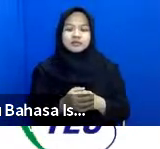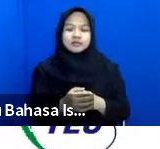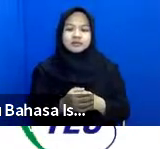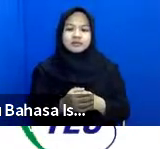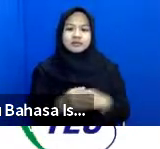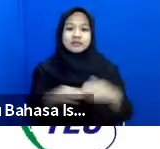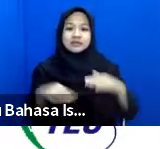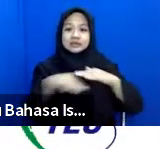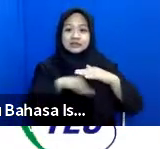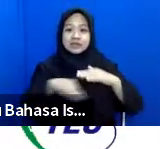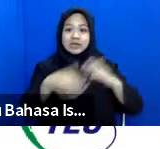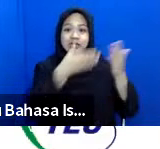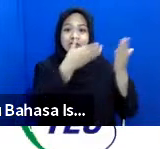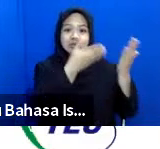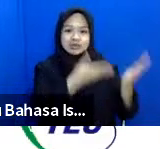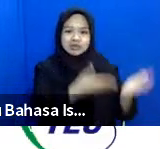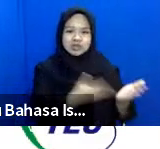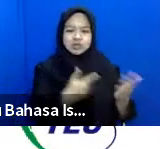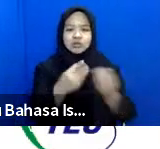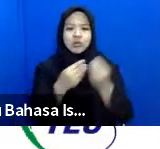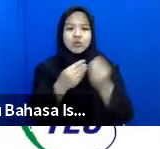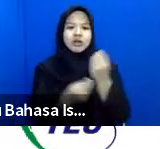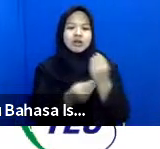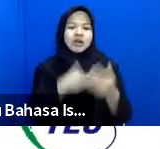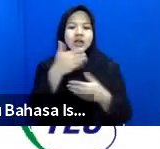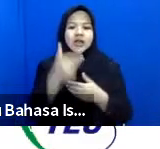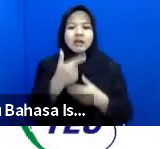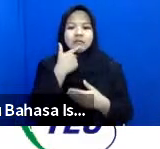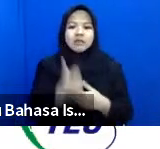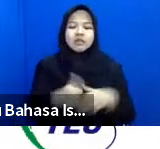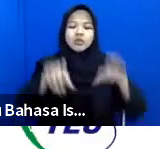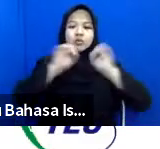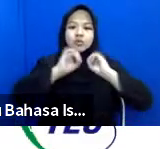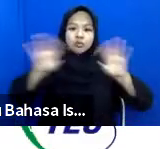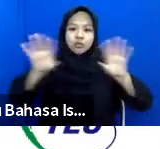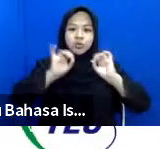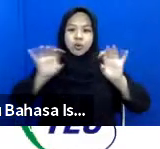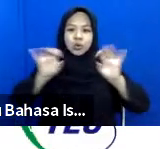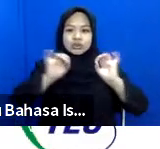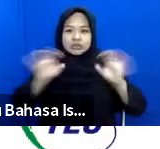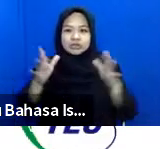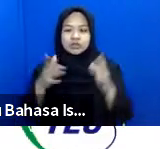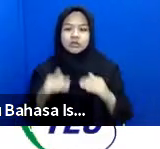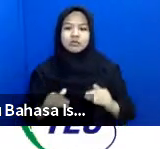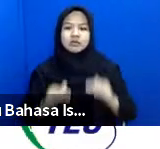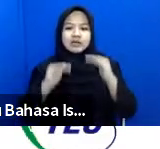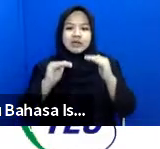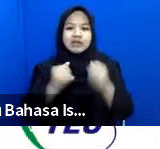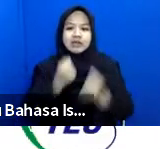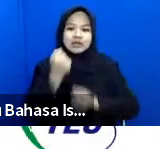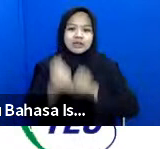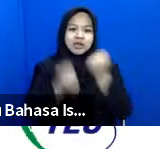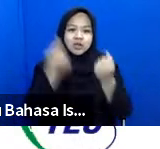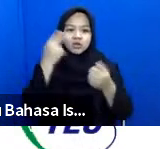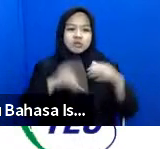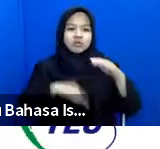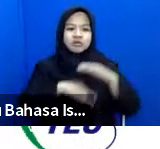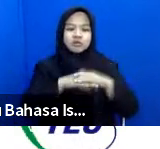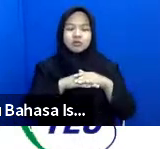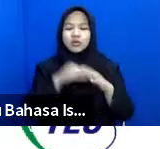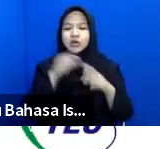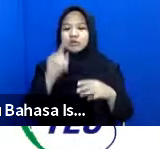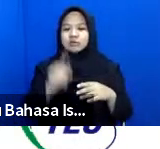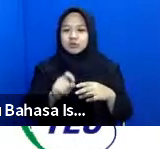standar ini juga mewakili langkah penting untuk mempromosikan dan meningkatkan tindakan untuk menuhi kebutuhan